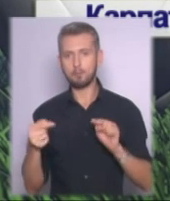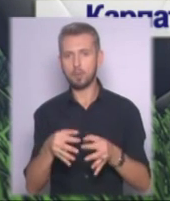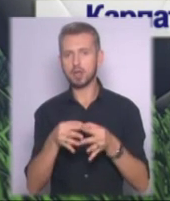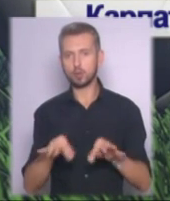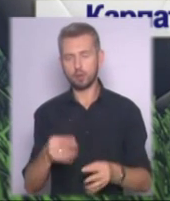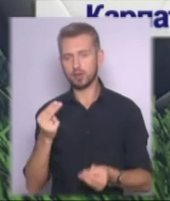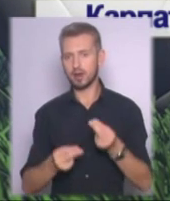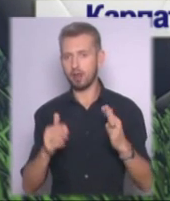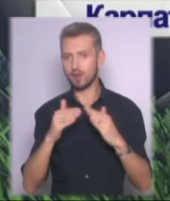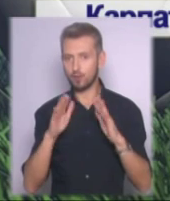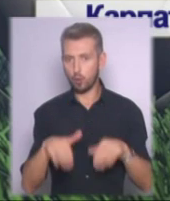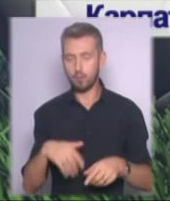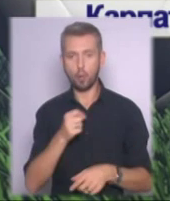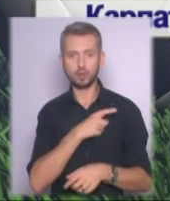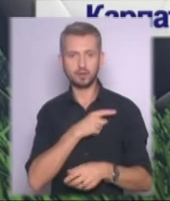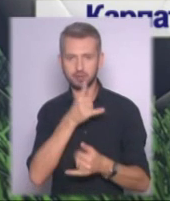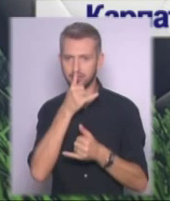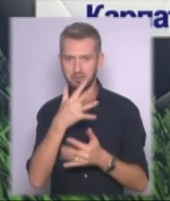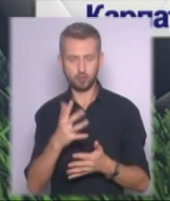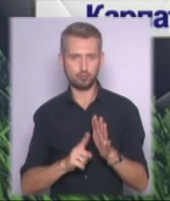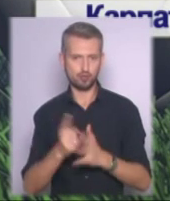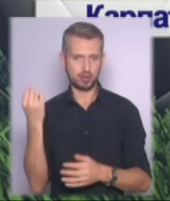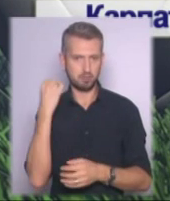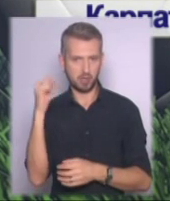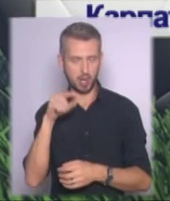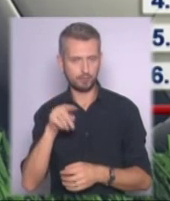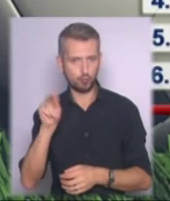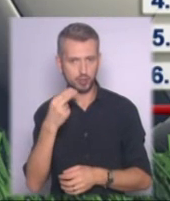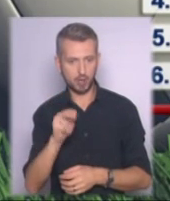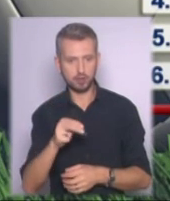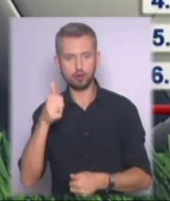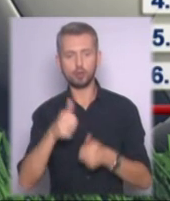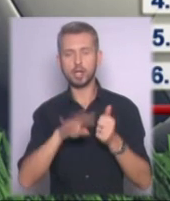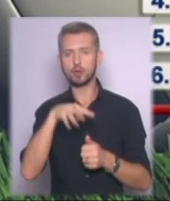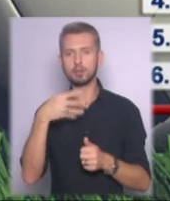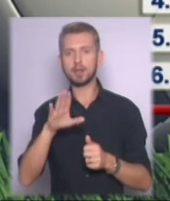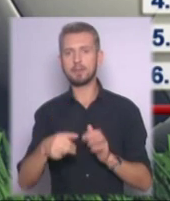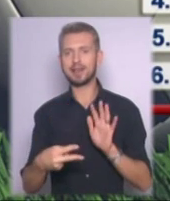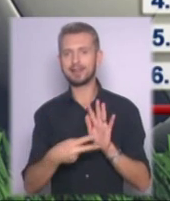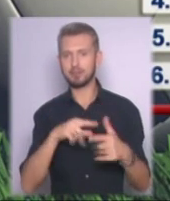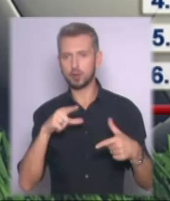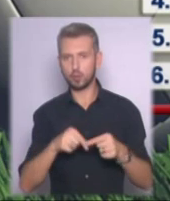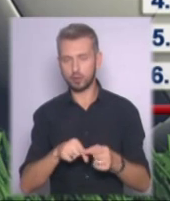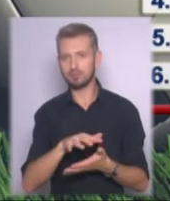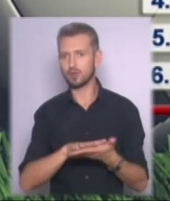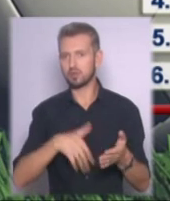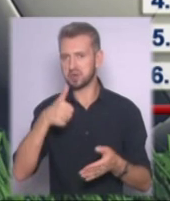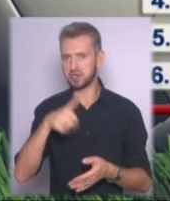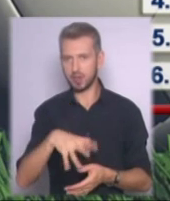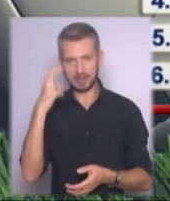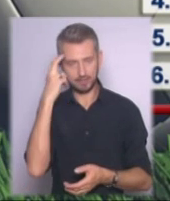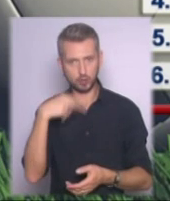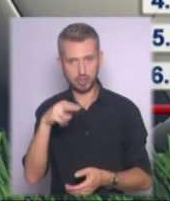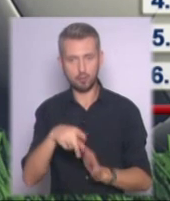одесити досі не можуть розпочати лік перемогам у цьому чемпіонаті. Турнірну таблицю після семи турів продовжує очолювати київське Динамо.